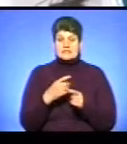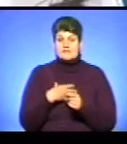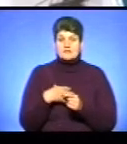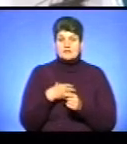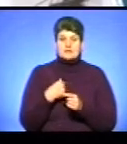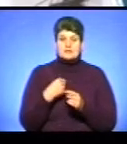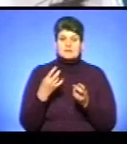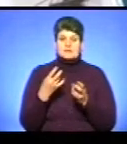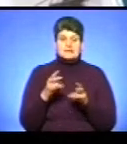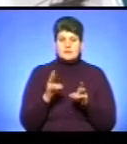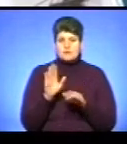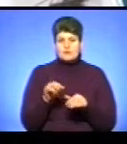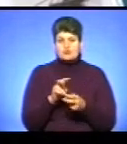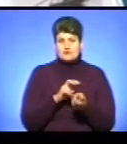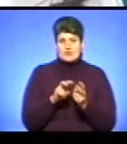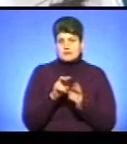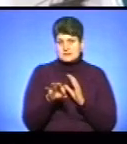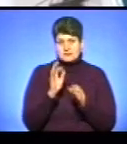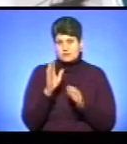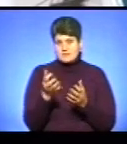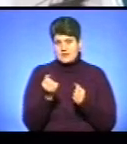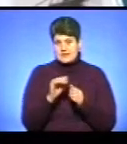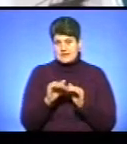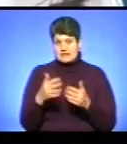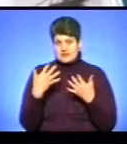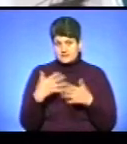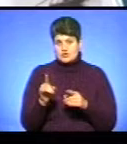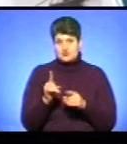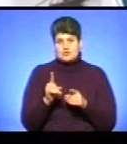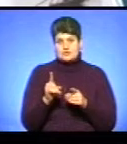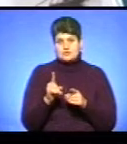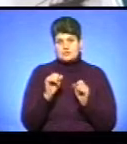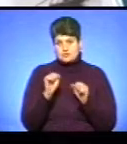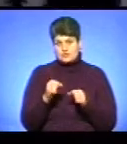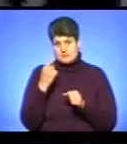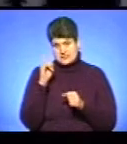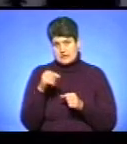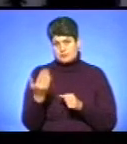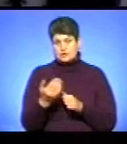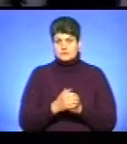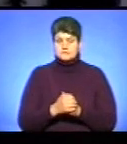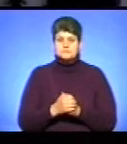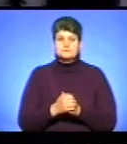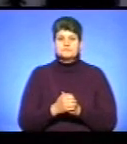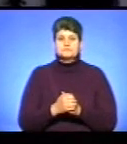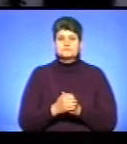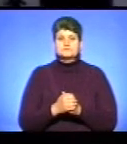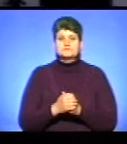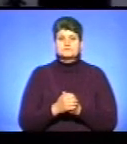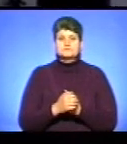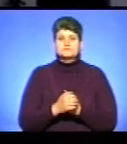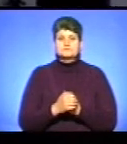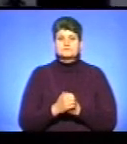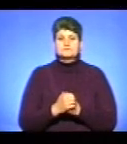І нам треба потім шукати, тому що ми зразу будемо брати дітей, які вже щось проходять. ми знаємо їх. Анжела Шова, Оксана Галіяш,